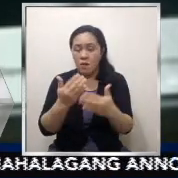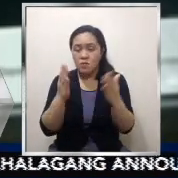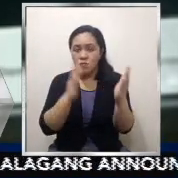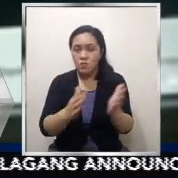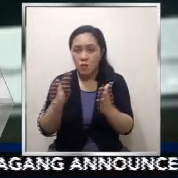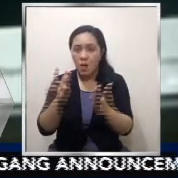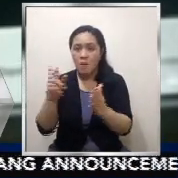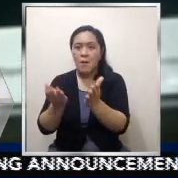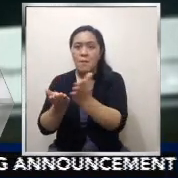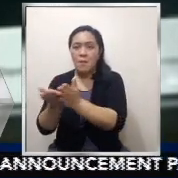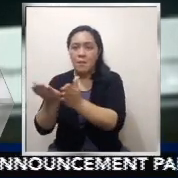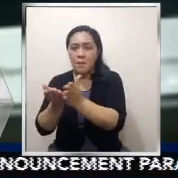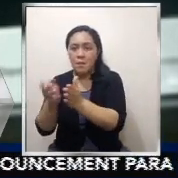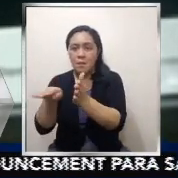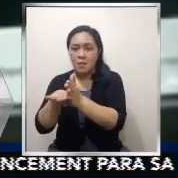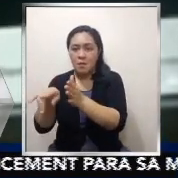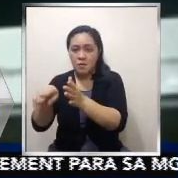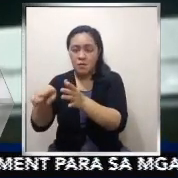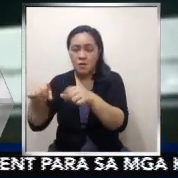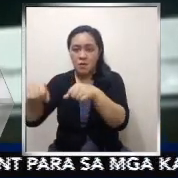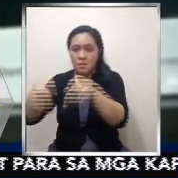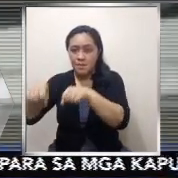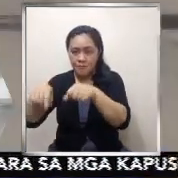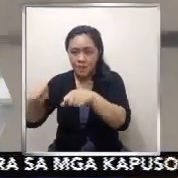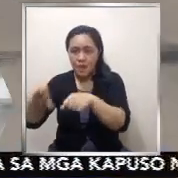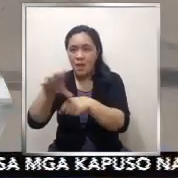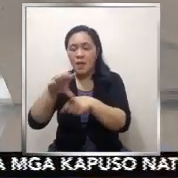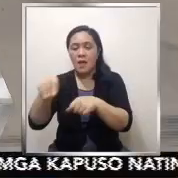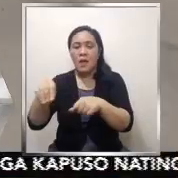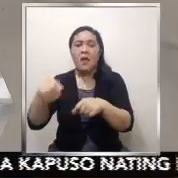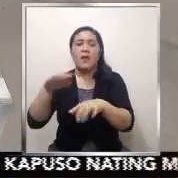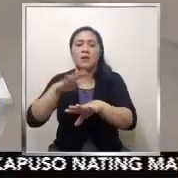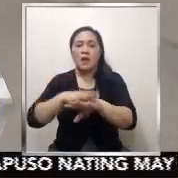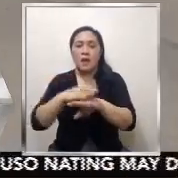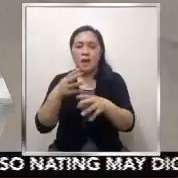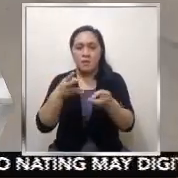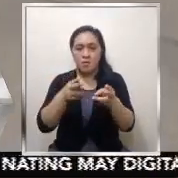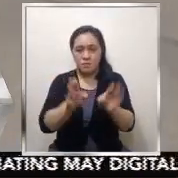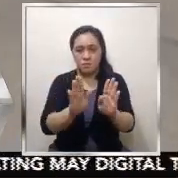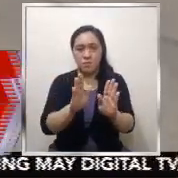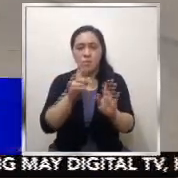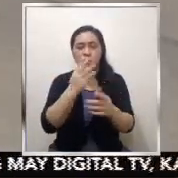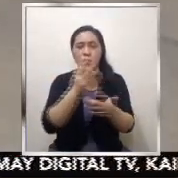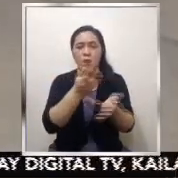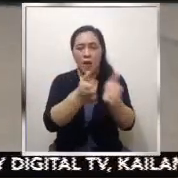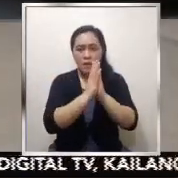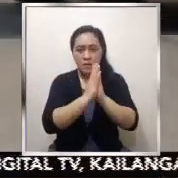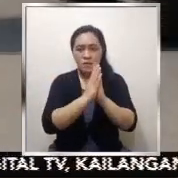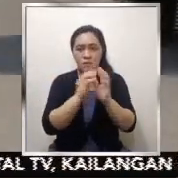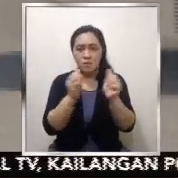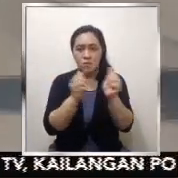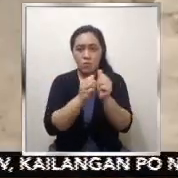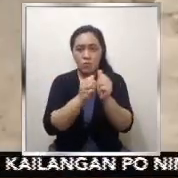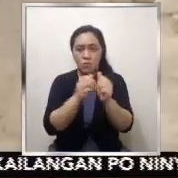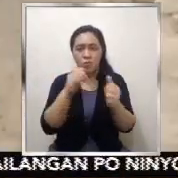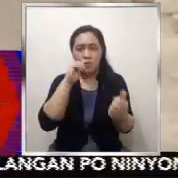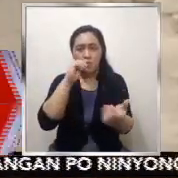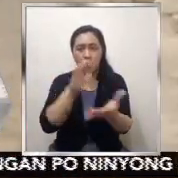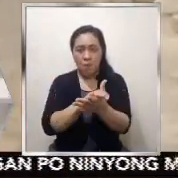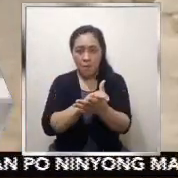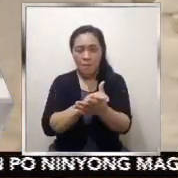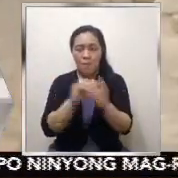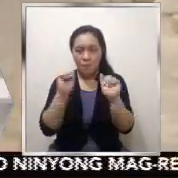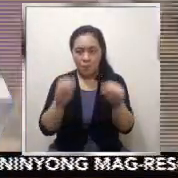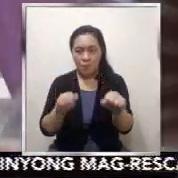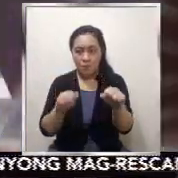ng sidecar yung motor at pwede nung isama niyo yung kanyang misis. Sabi ni Presidential Spokesperson Harry Rocky, kaya araw ibinaba na ang Metro Manila